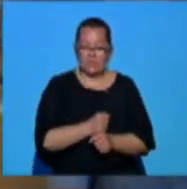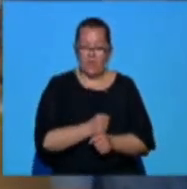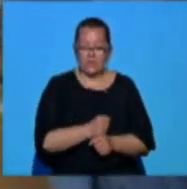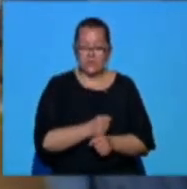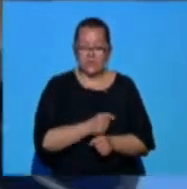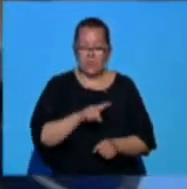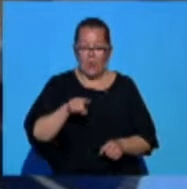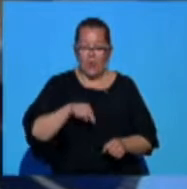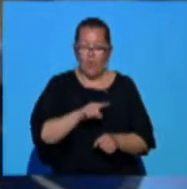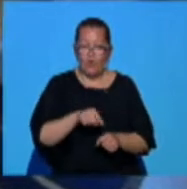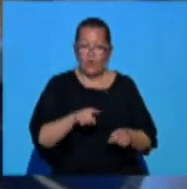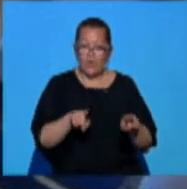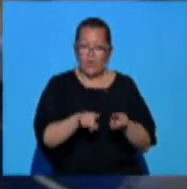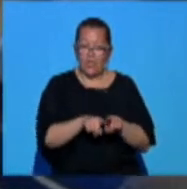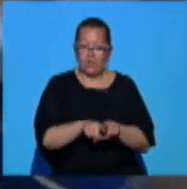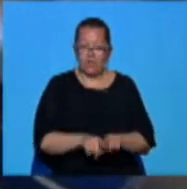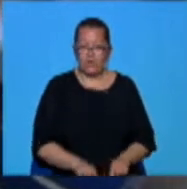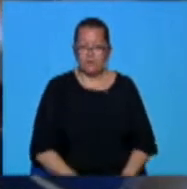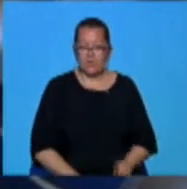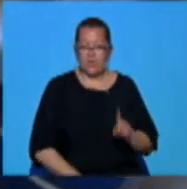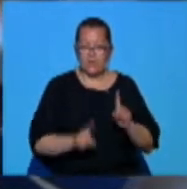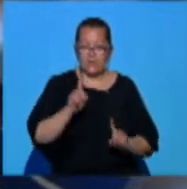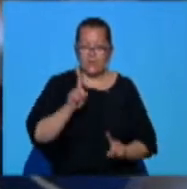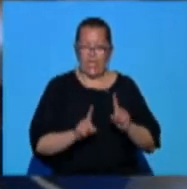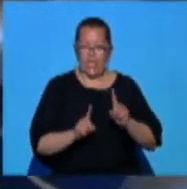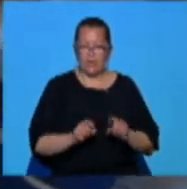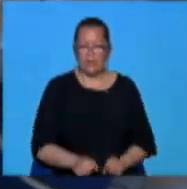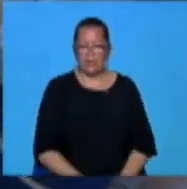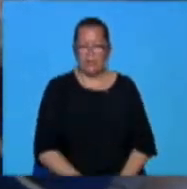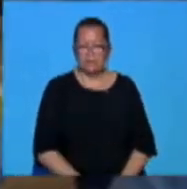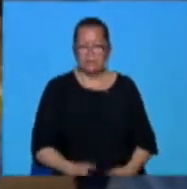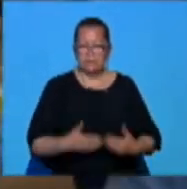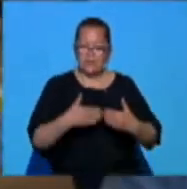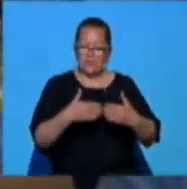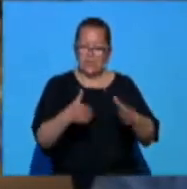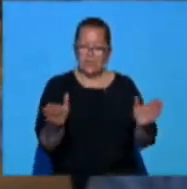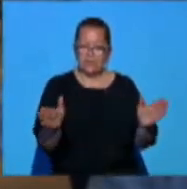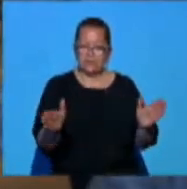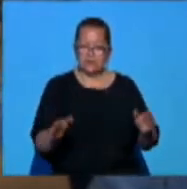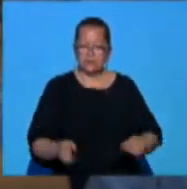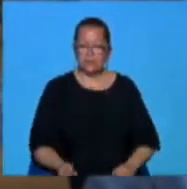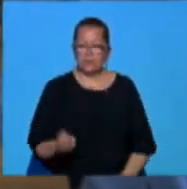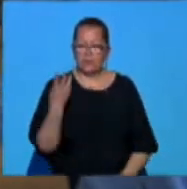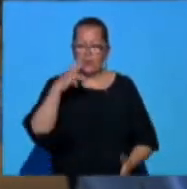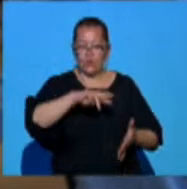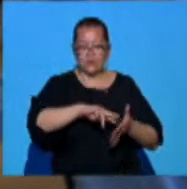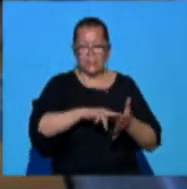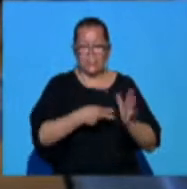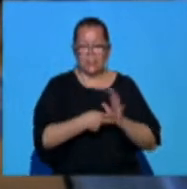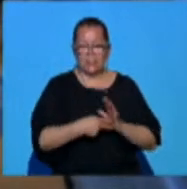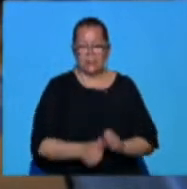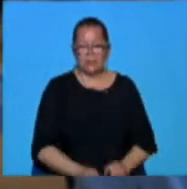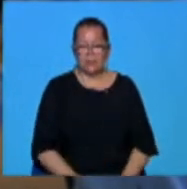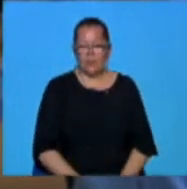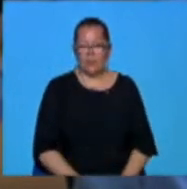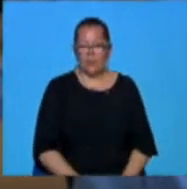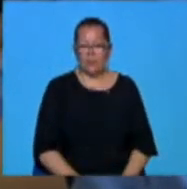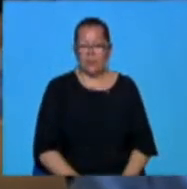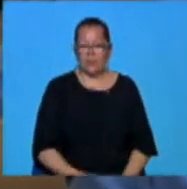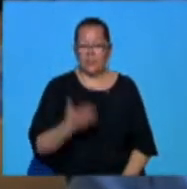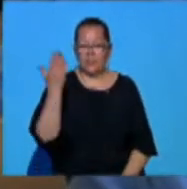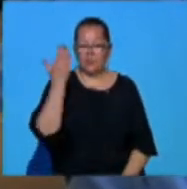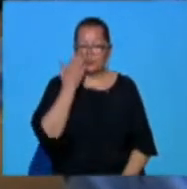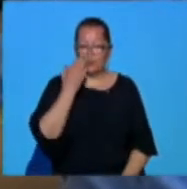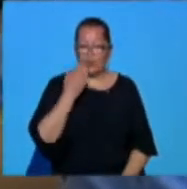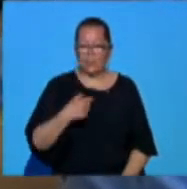timp atât de scurt. Dacă ești întotdeauna deschis spre noua tehnologie, spre o nouă abordare, școala